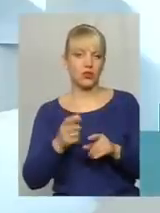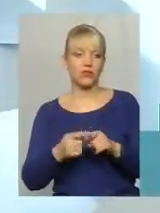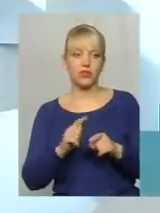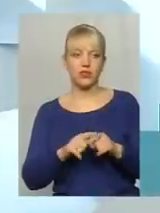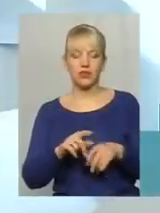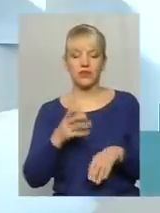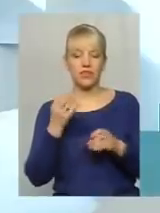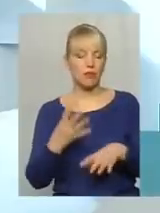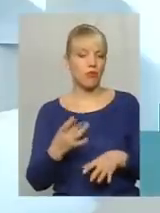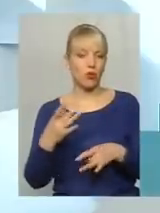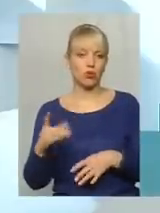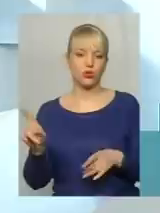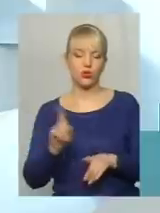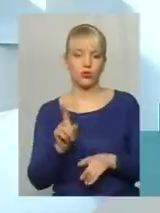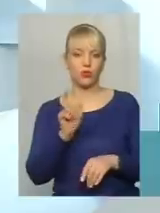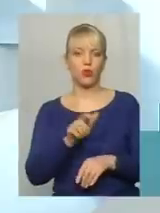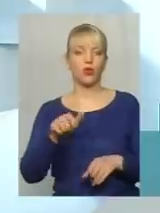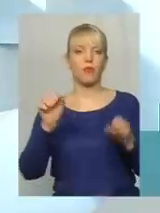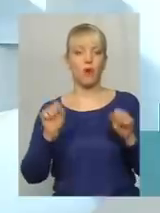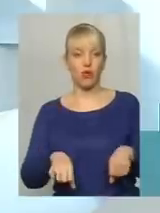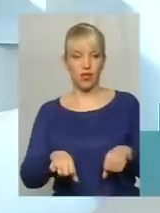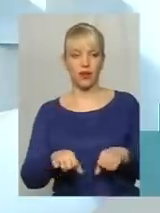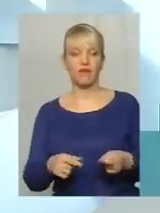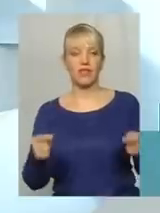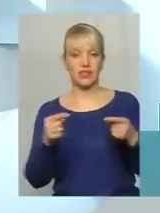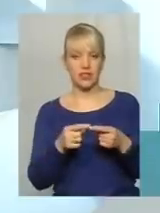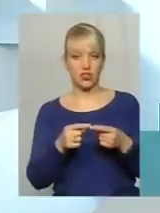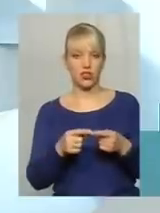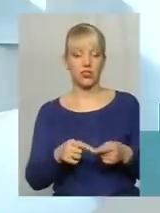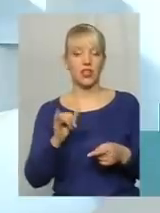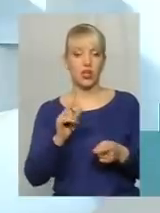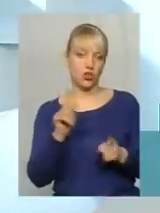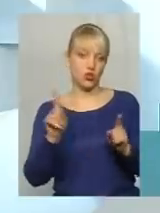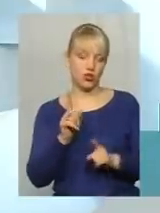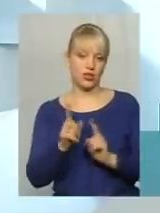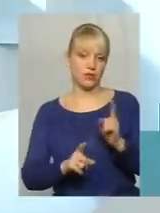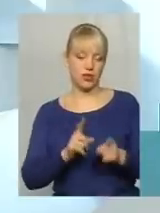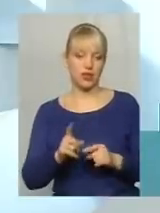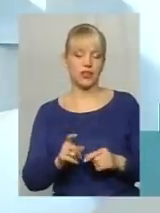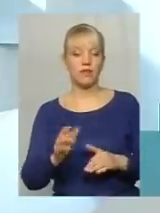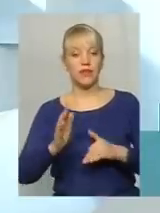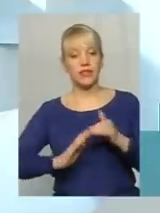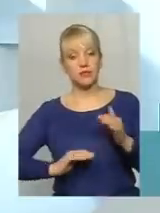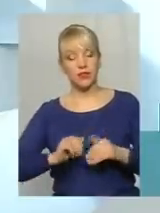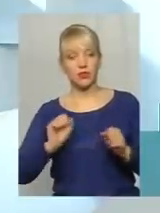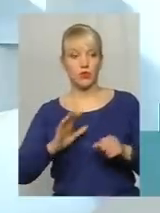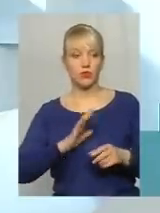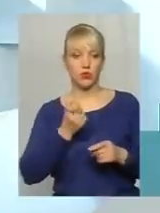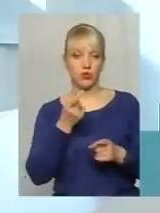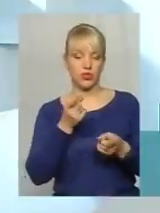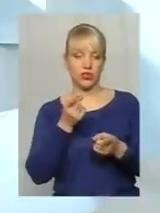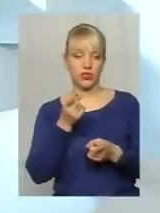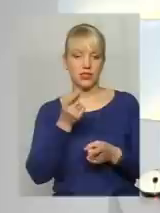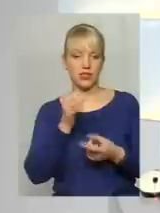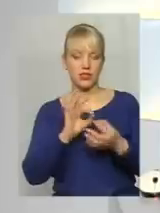максимально просто для того, щоб люди могли визначитися і щось змінити. З практичної можуть бути трішечки складності.